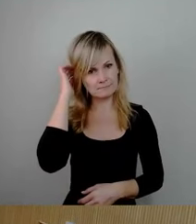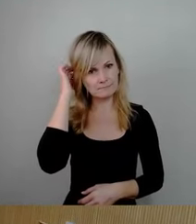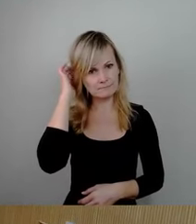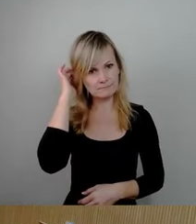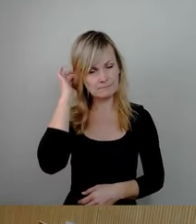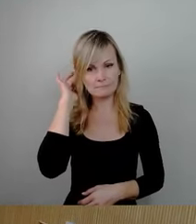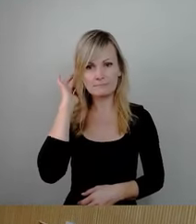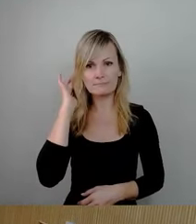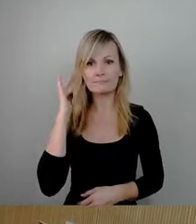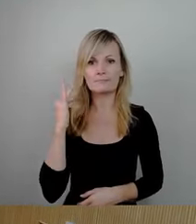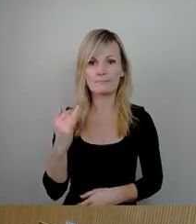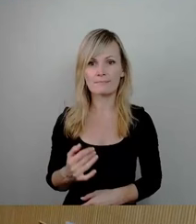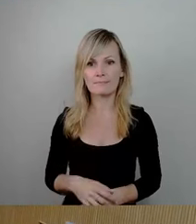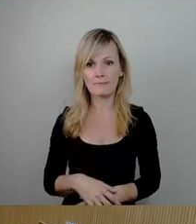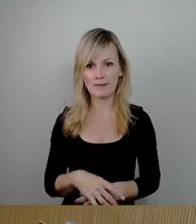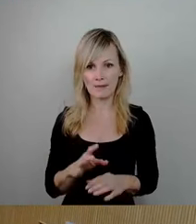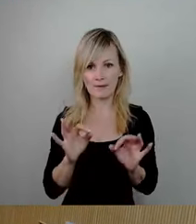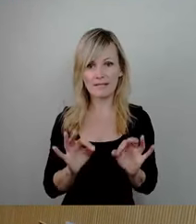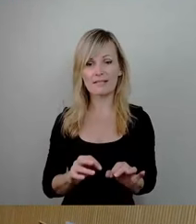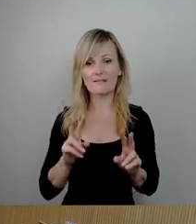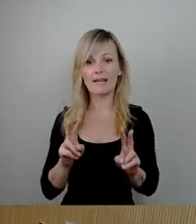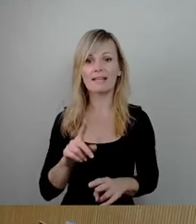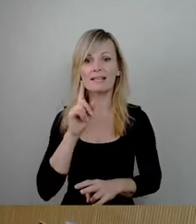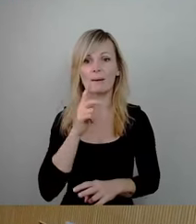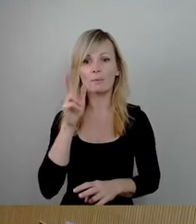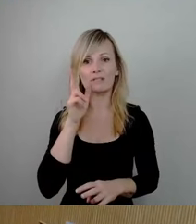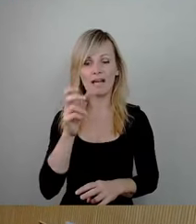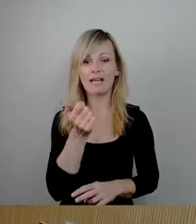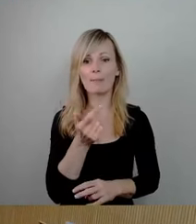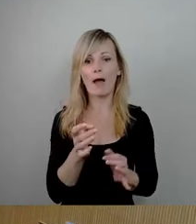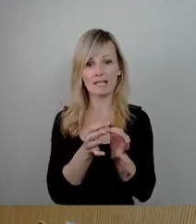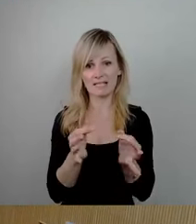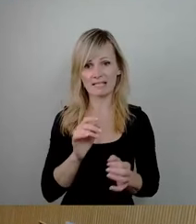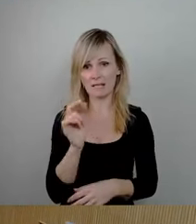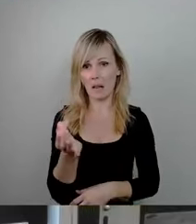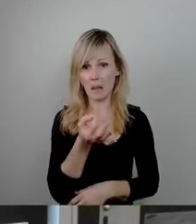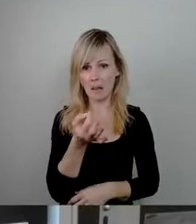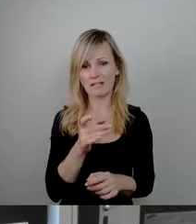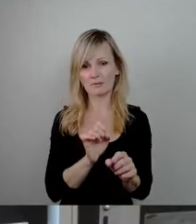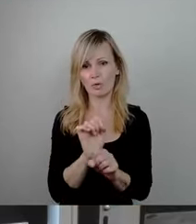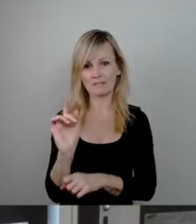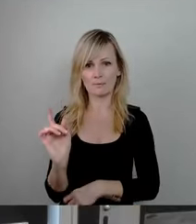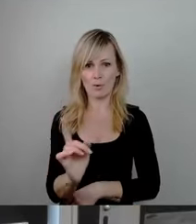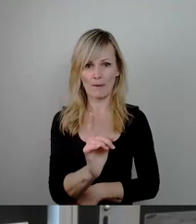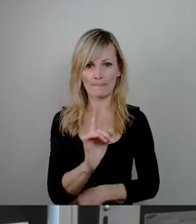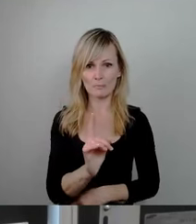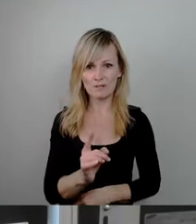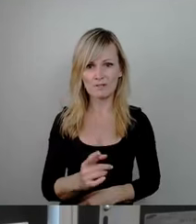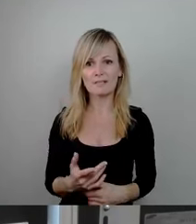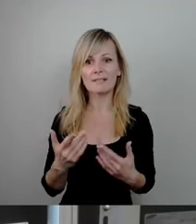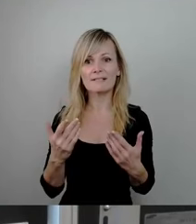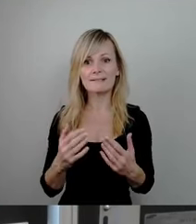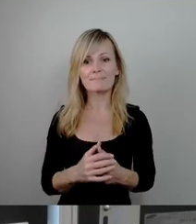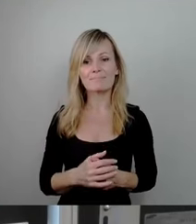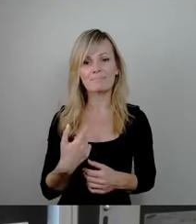Meine sehr verehrten Damen und Herren, ich muss leider mal nach vorne kommen für die wenigen Sätze, die ich Ihnen unterbreiten möchte. Ich hatte irgendwie